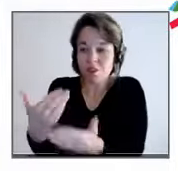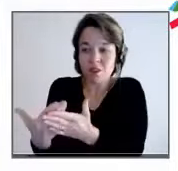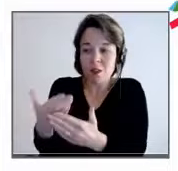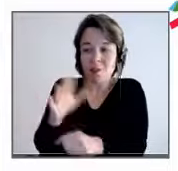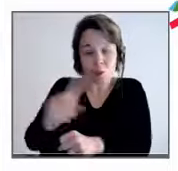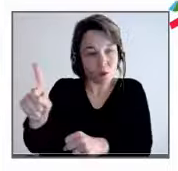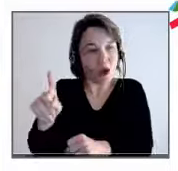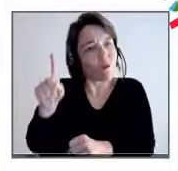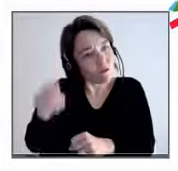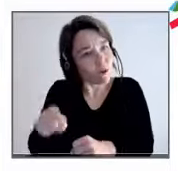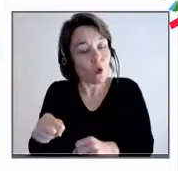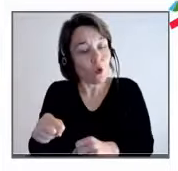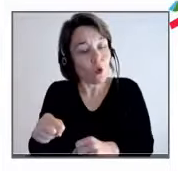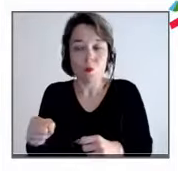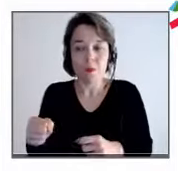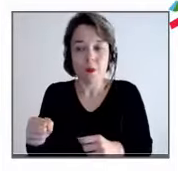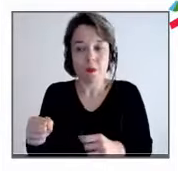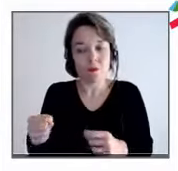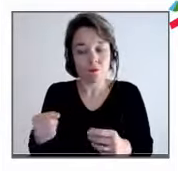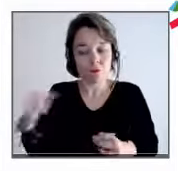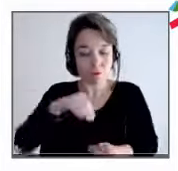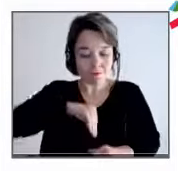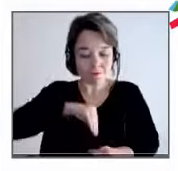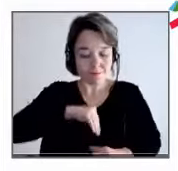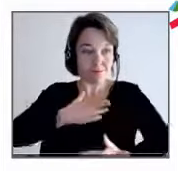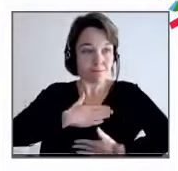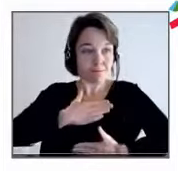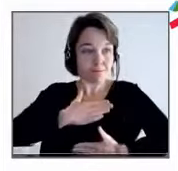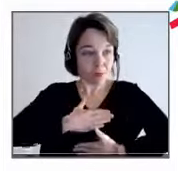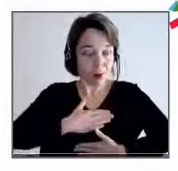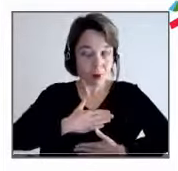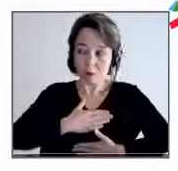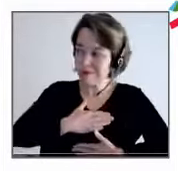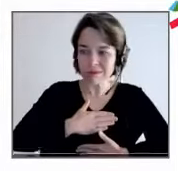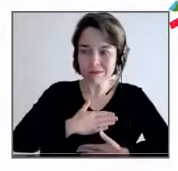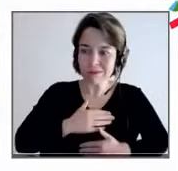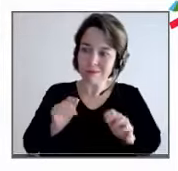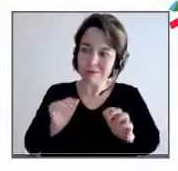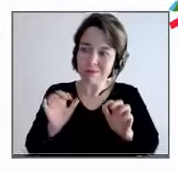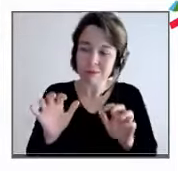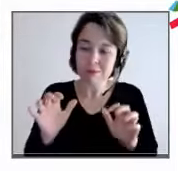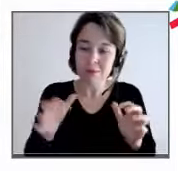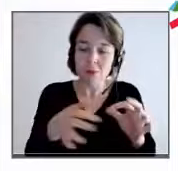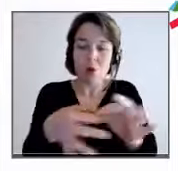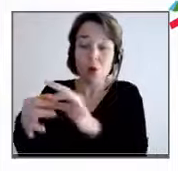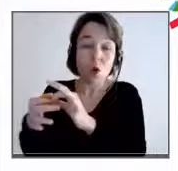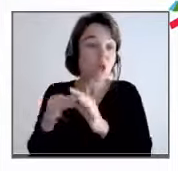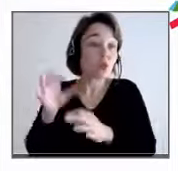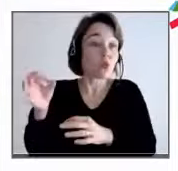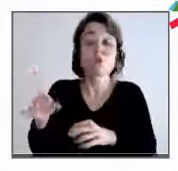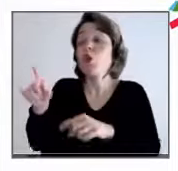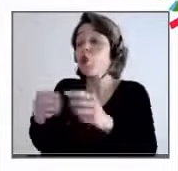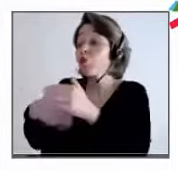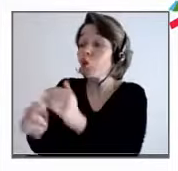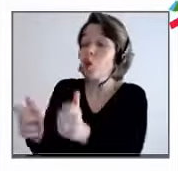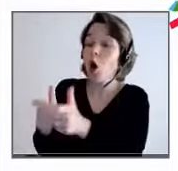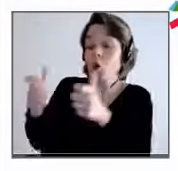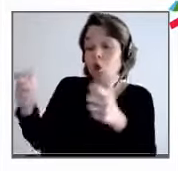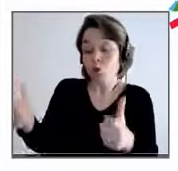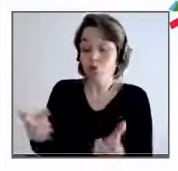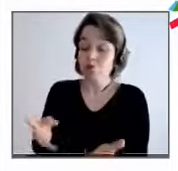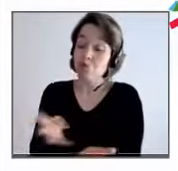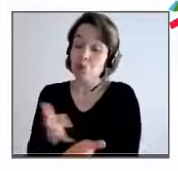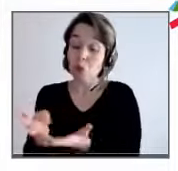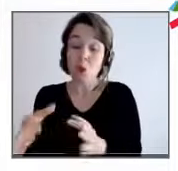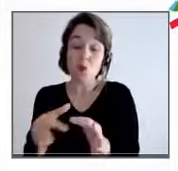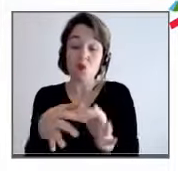ce n pas suffisant. D'ailleurs, dans les entreprises, y beaucoup de gens qui sont dans un projet commun et qui sont totalement démotivés ou désengagés par le projet. Donc, le sens